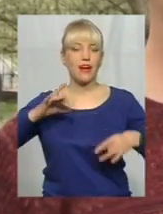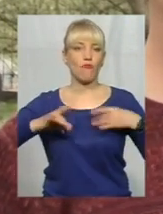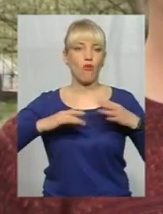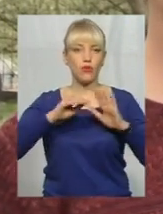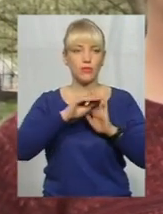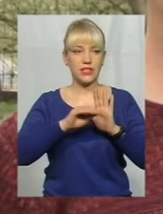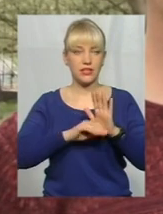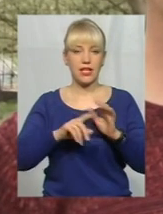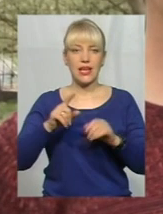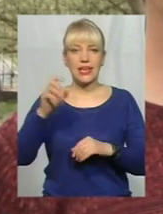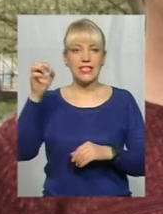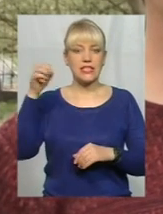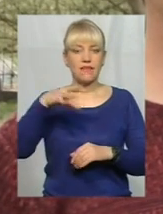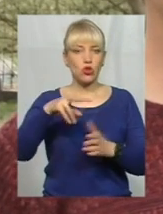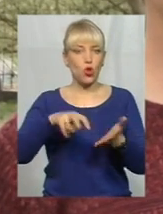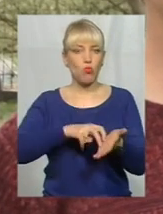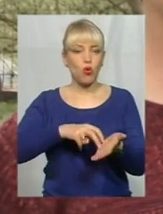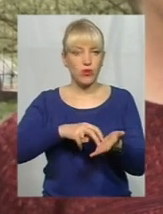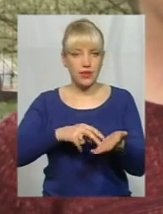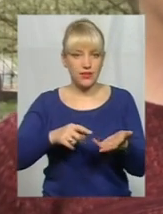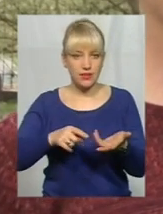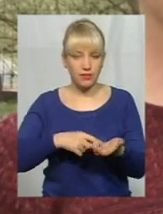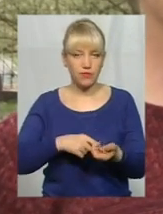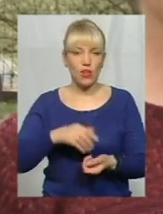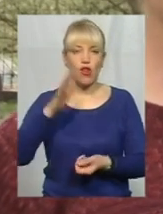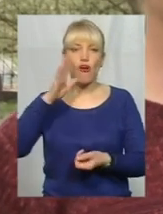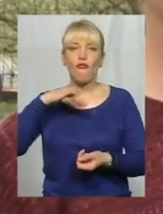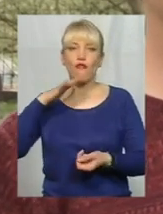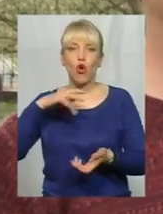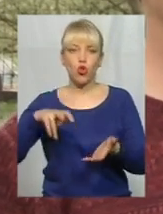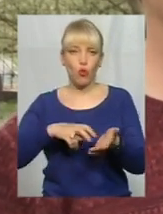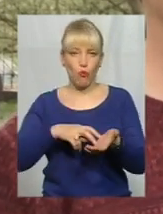може бути світлобоязнь, може бути водобоязнь,